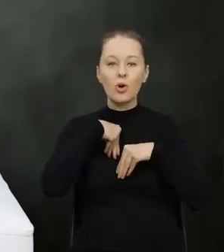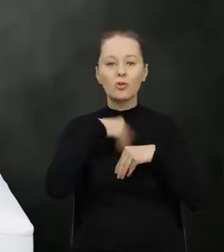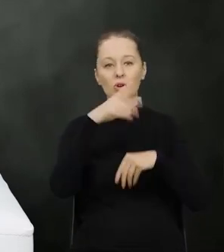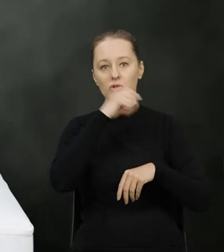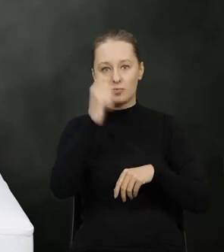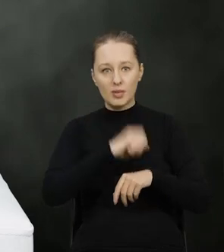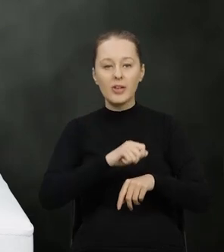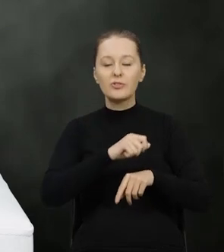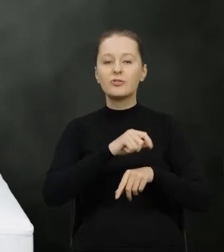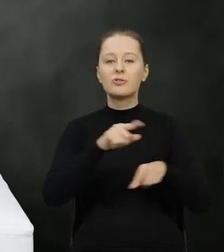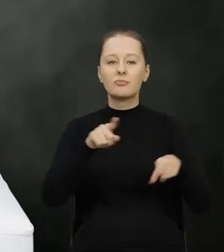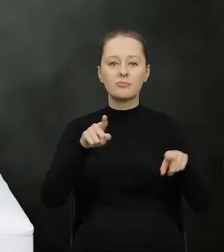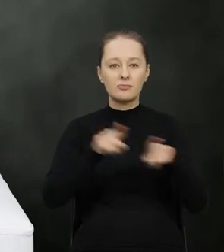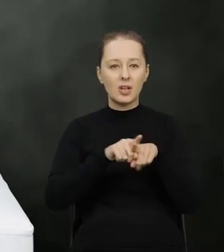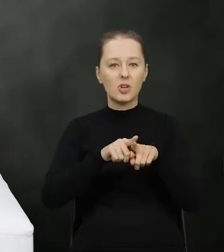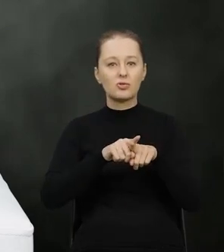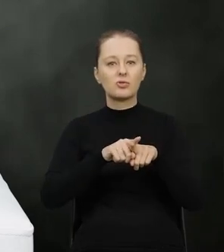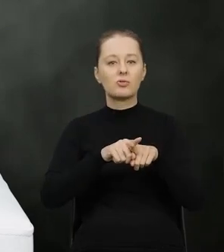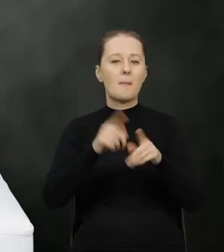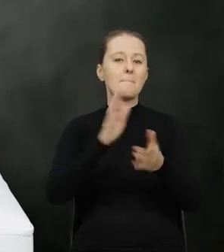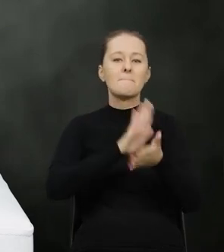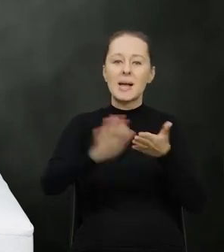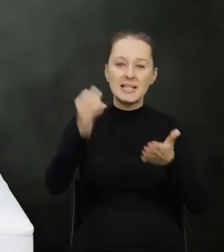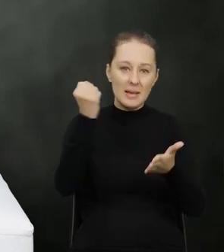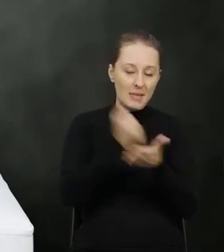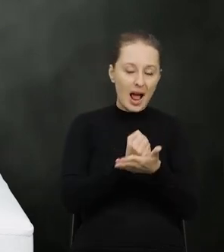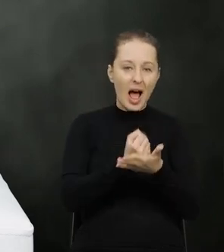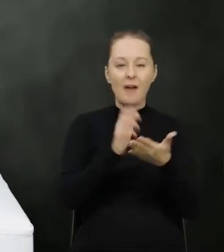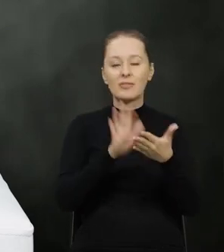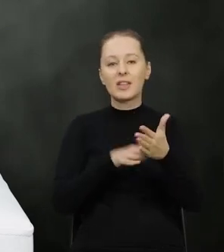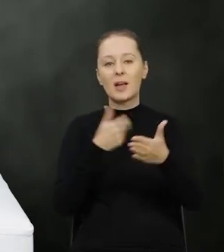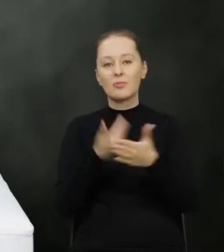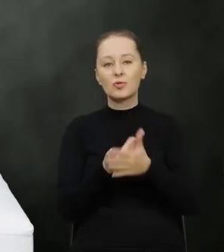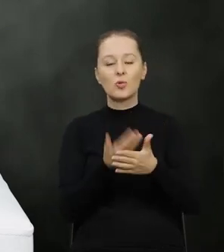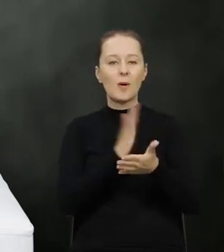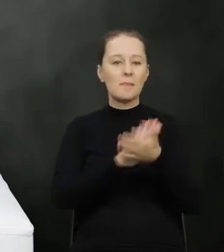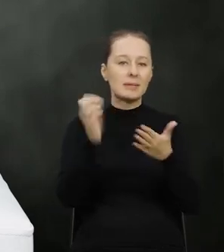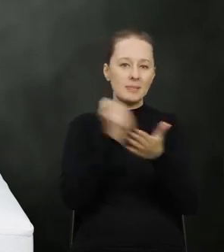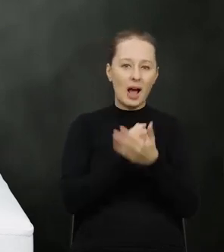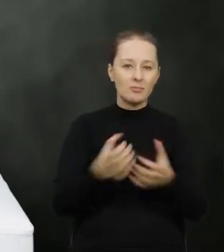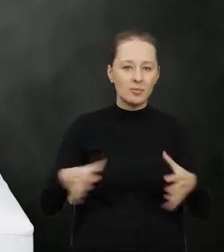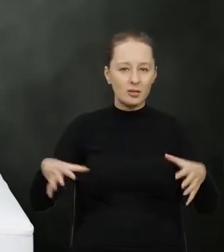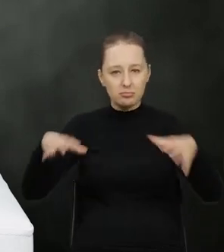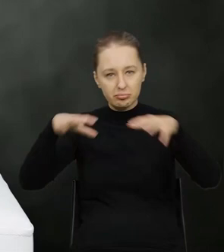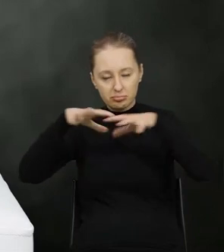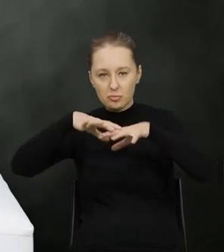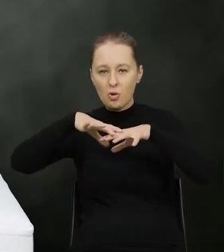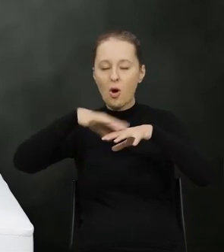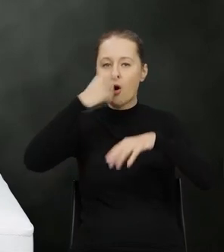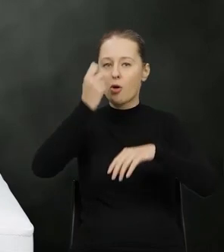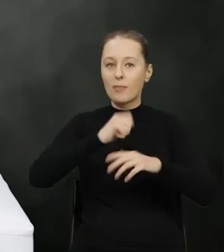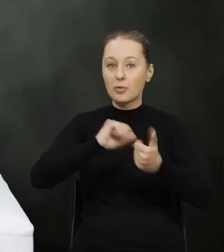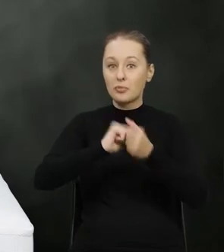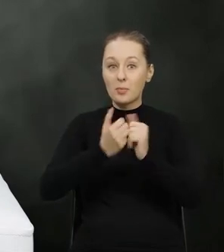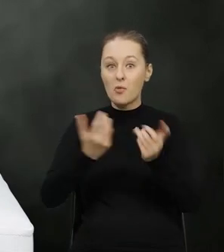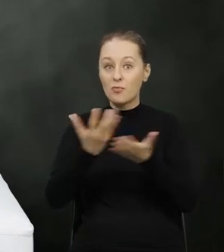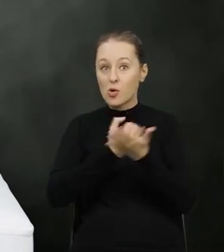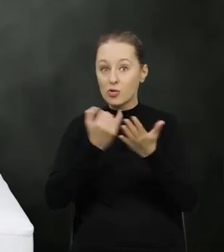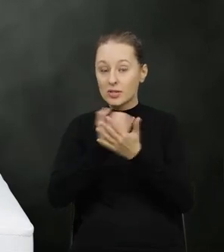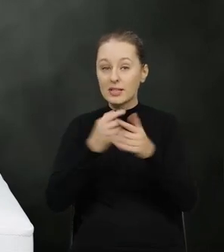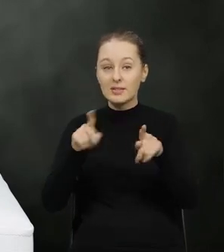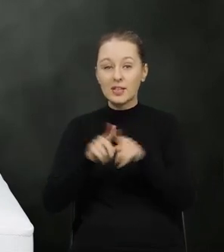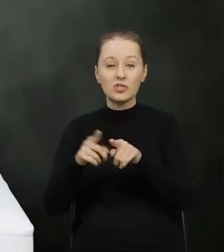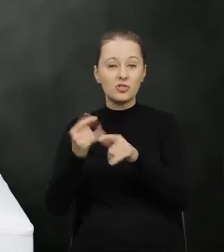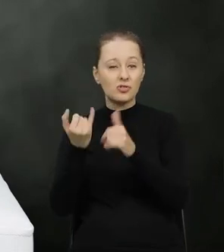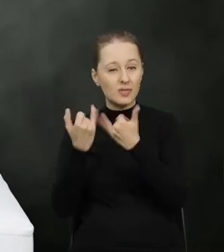Polski odpady również są zagospodarowane w sposób nielegalny w postaci nielegalnych składowisk odpadów czy też wykorzystywania ich